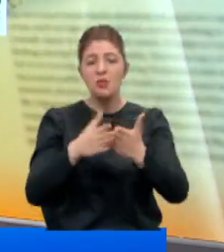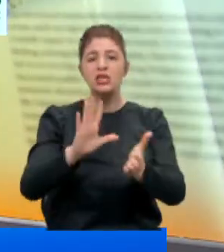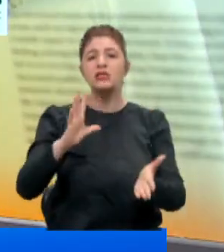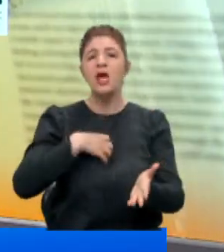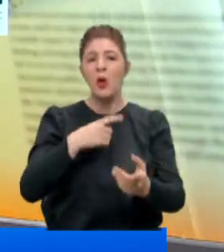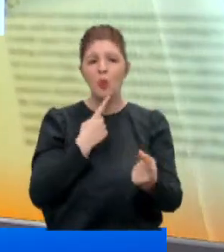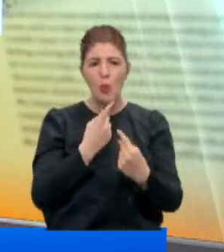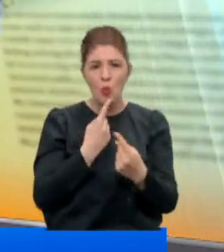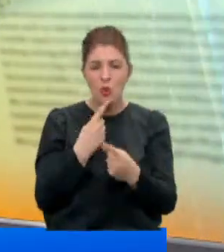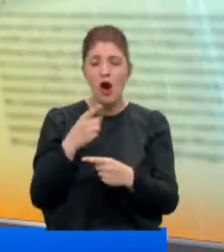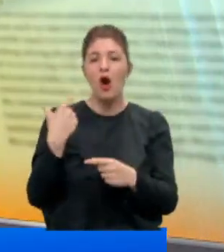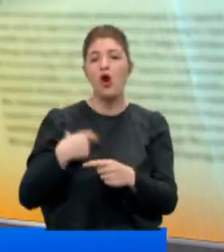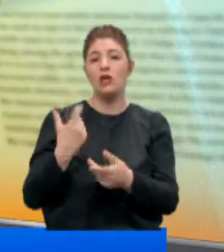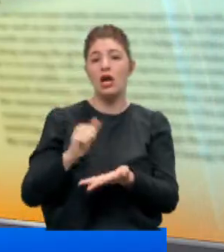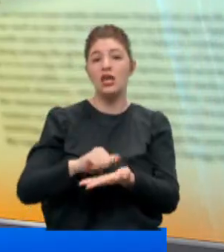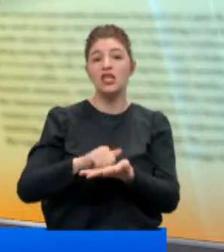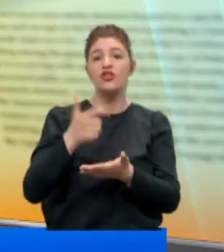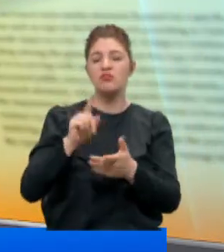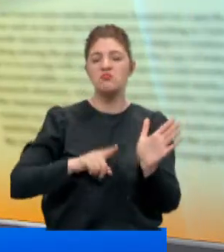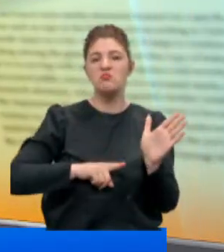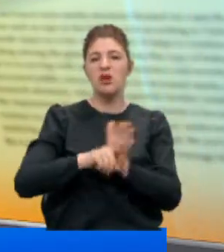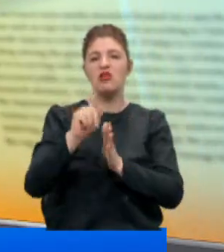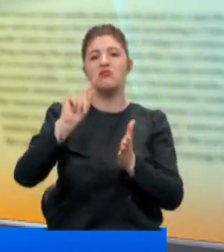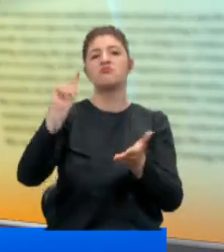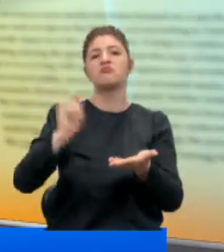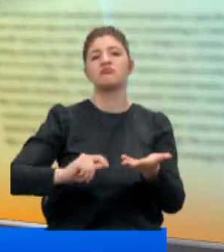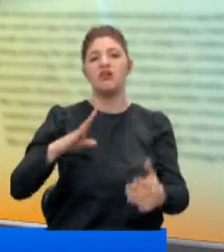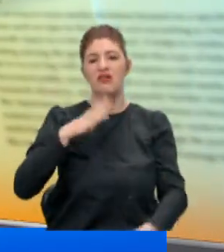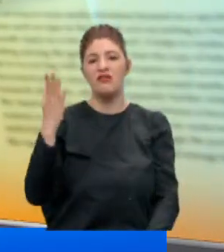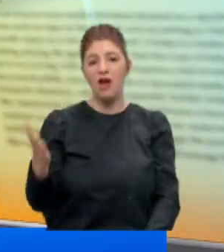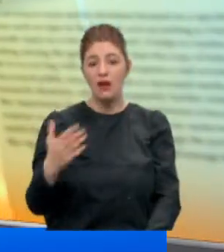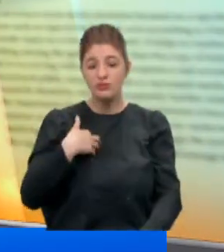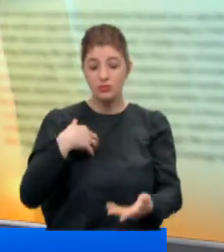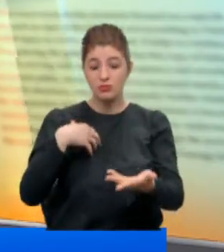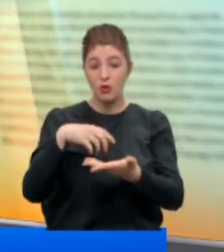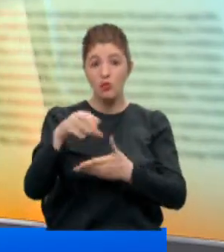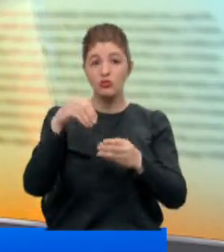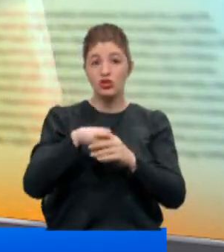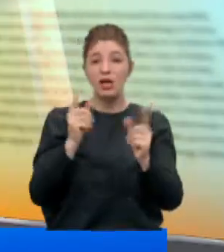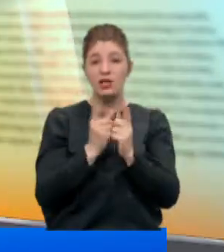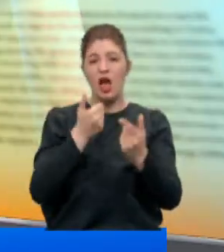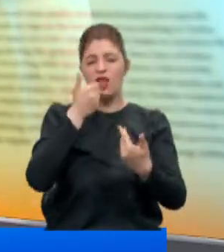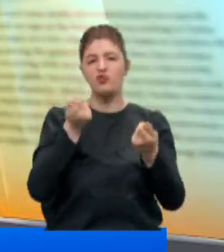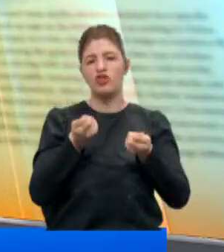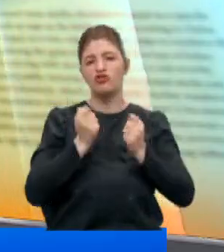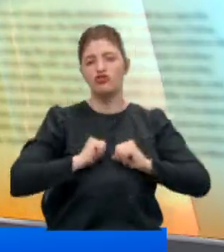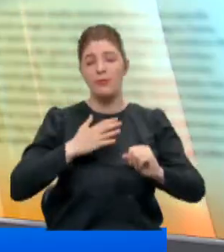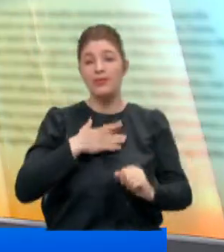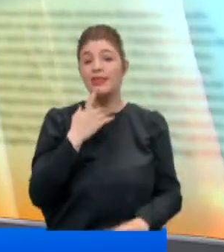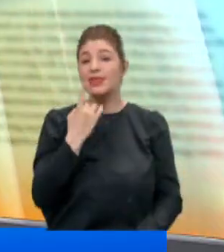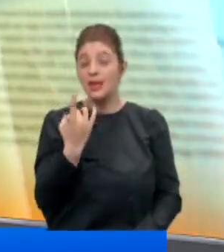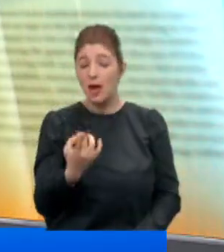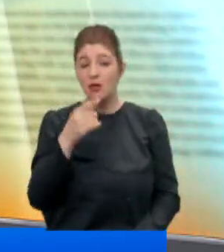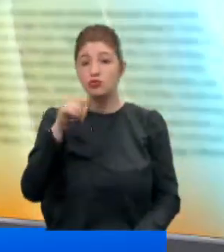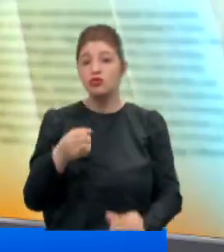sahipleriyle de konuşarak özel gazetecilik başarılarına imza atmışlar. Bültenimiz içerisinde özetlemeye çalışacağım. Demek